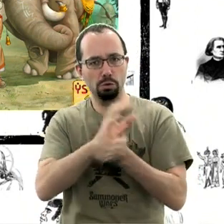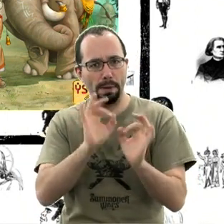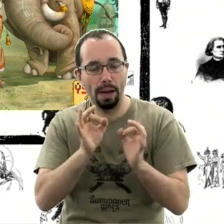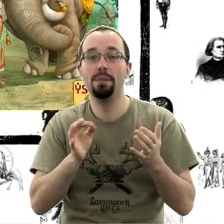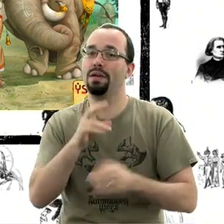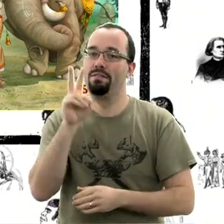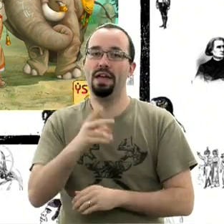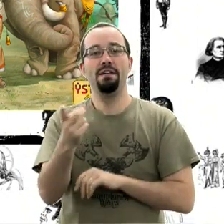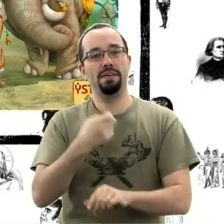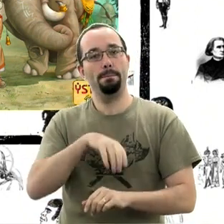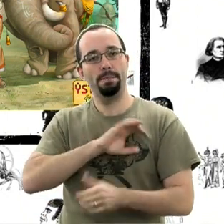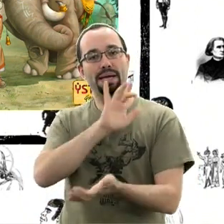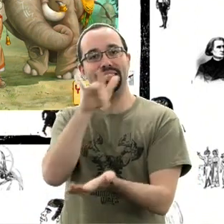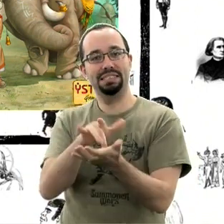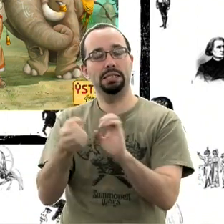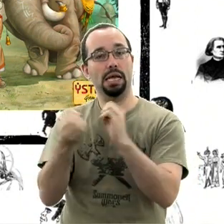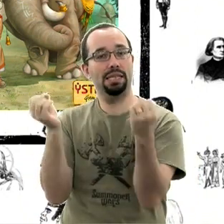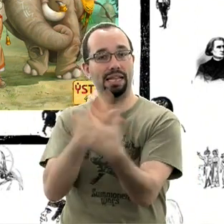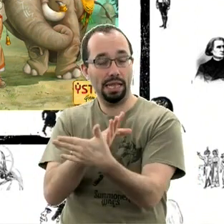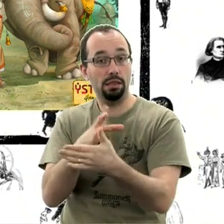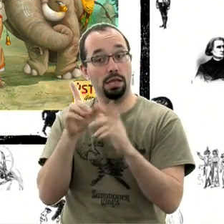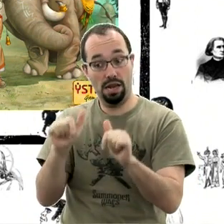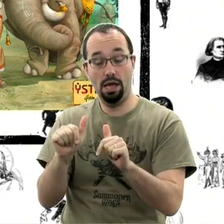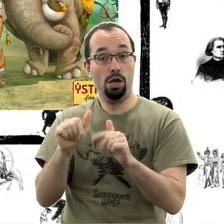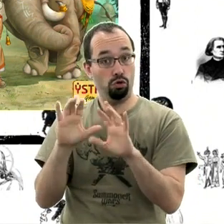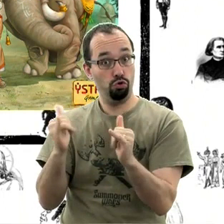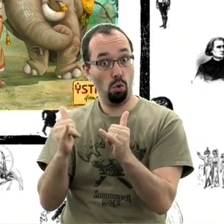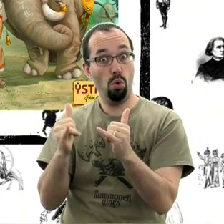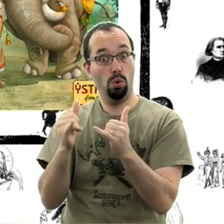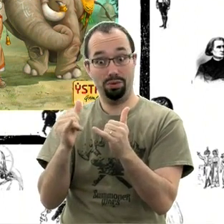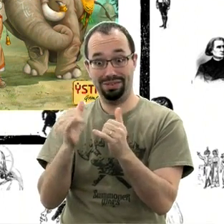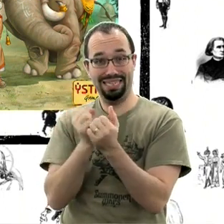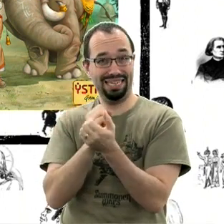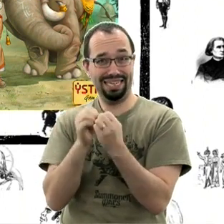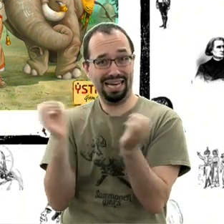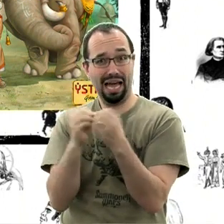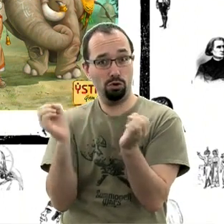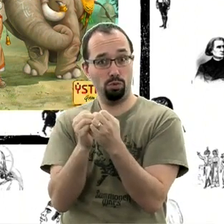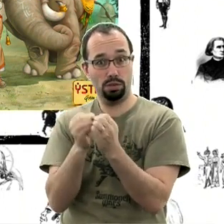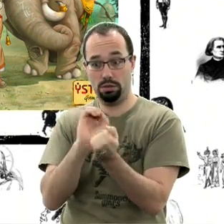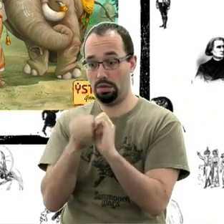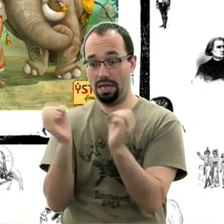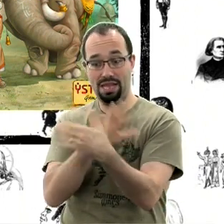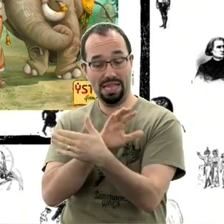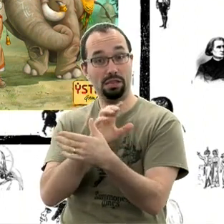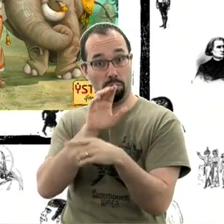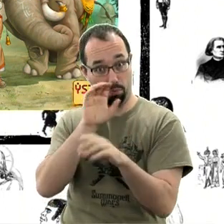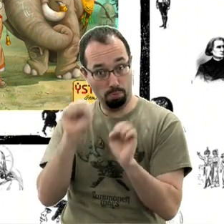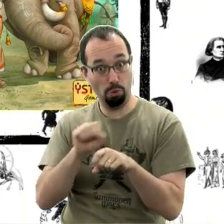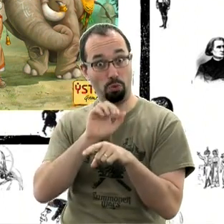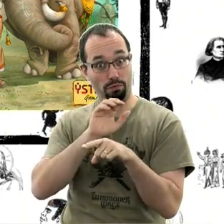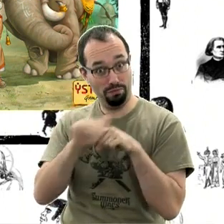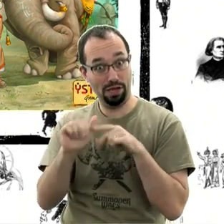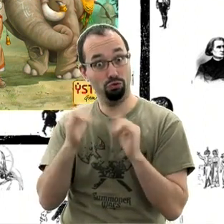développé sur Board Game Arena, je crois si je ne trompe pas, une version jouable en ligne, gratuitement. Et donc forcément, ils ont mis des liens vers les